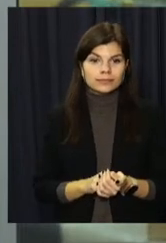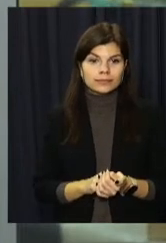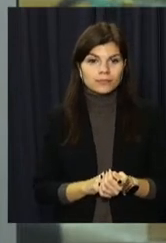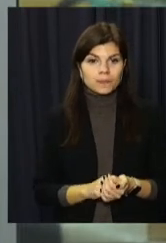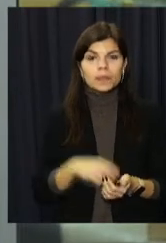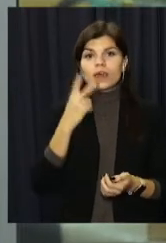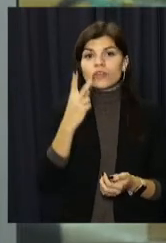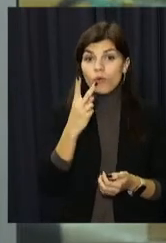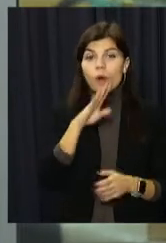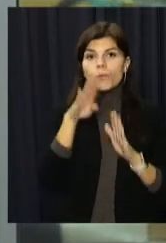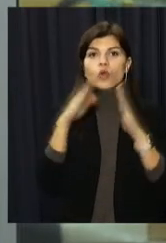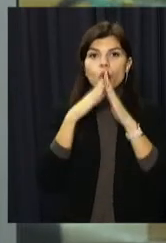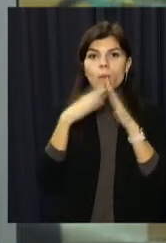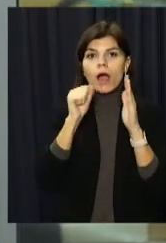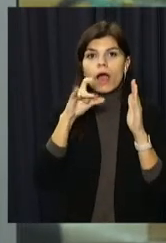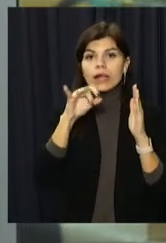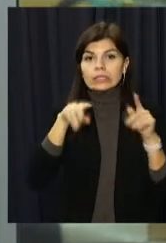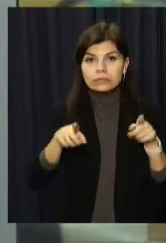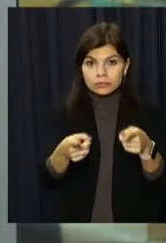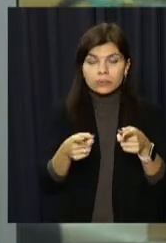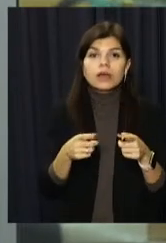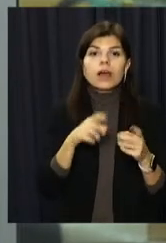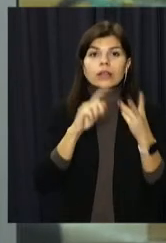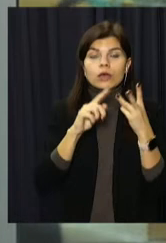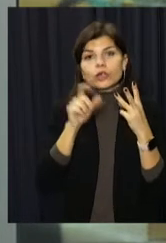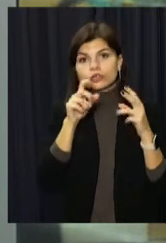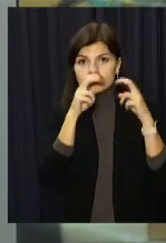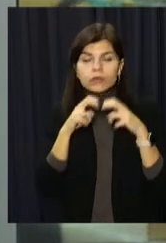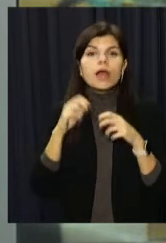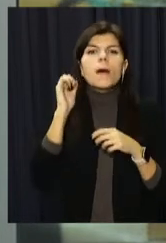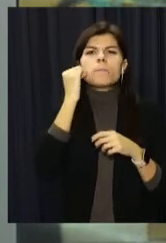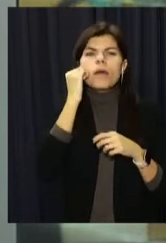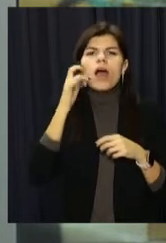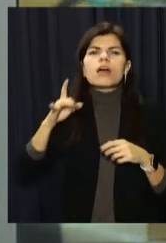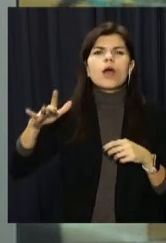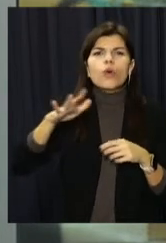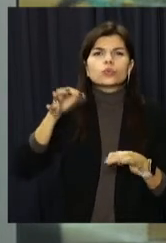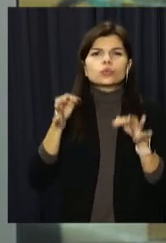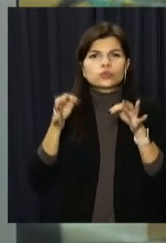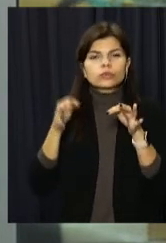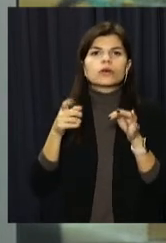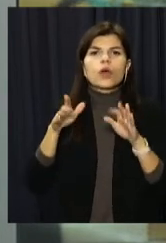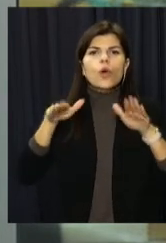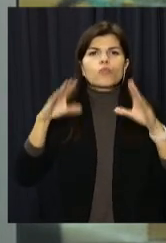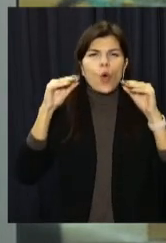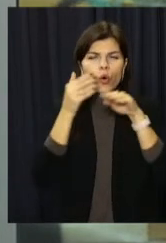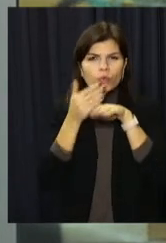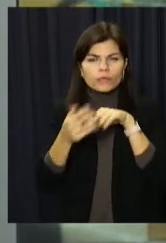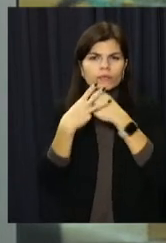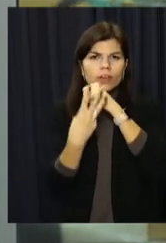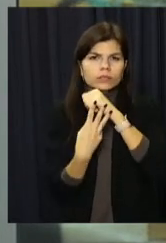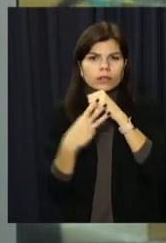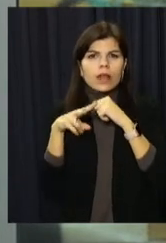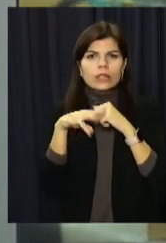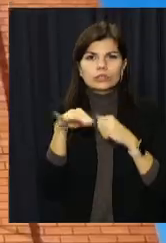Двоє під домашнім арештом, третя поки вільна. Засідання Бабушкінського районного суду Дніпра завершилося пізно ввечері 18